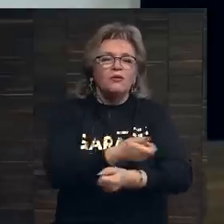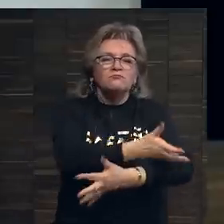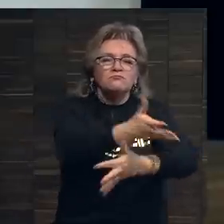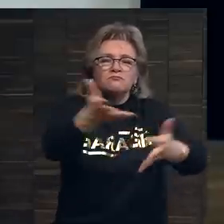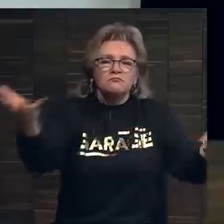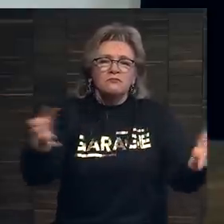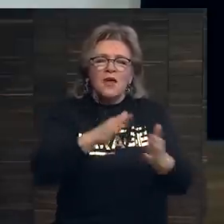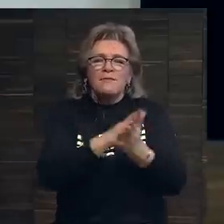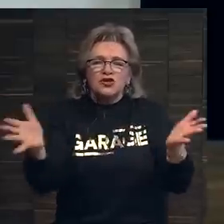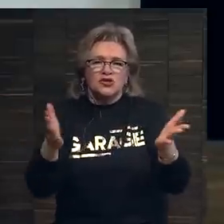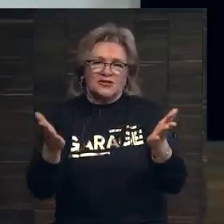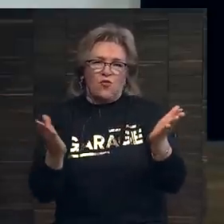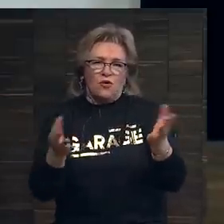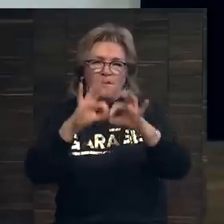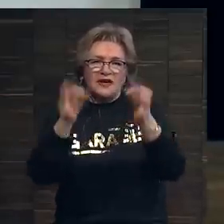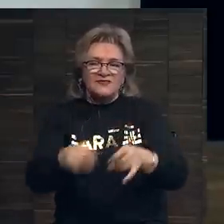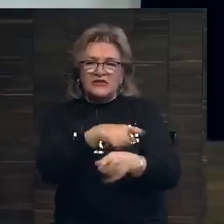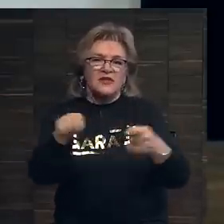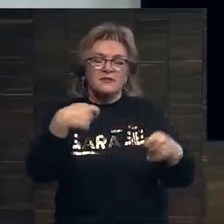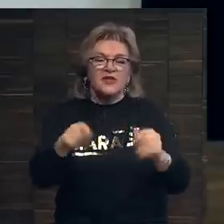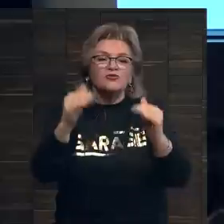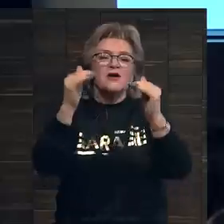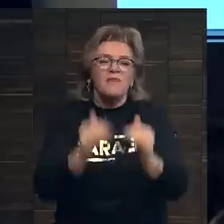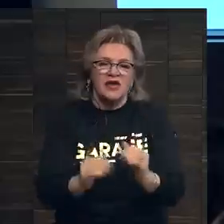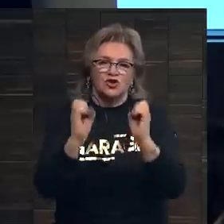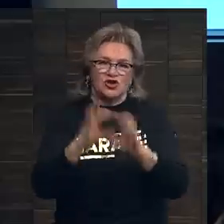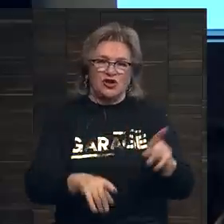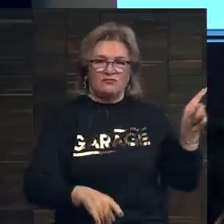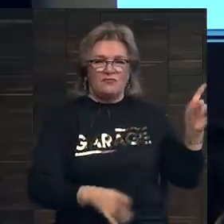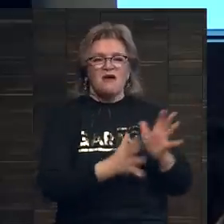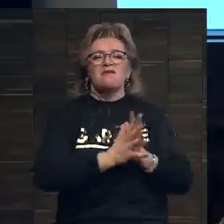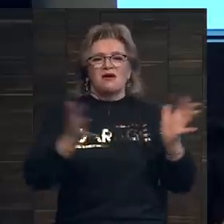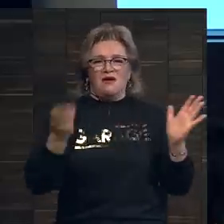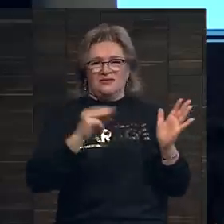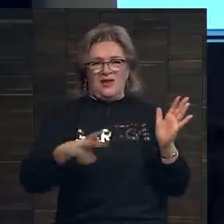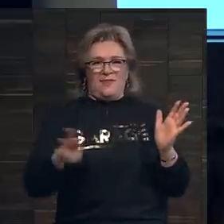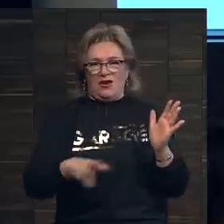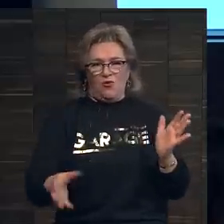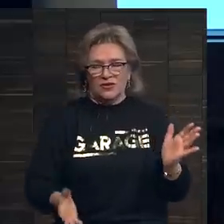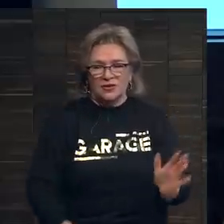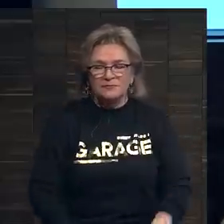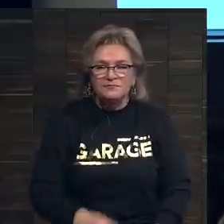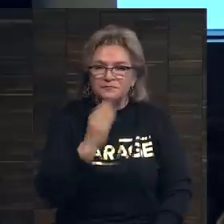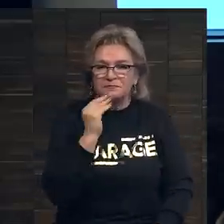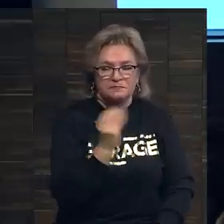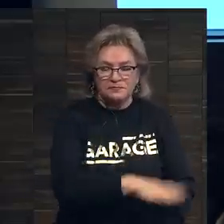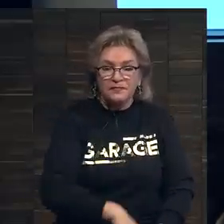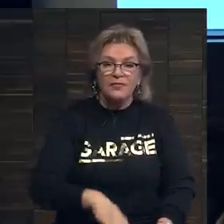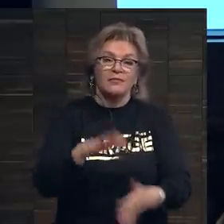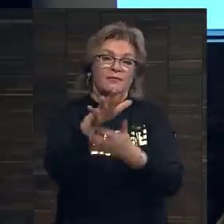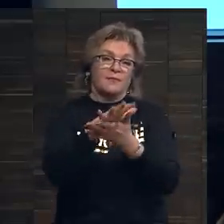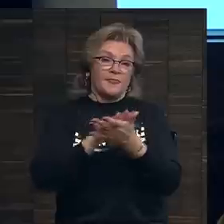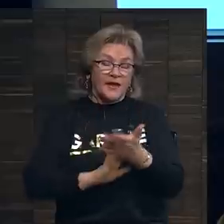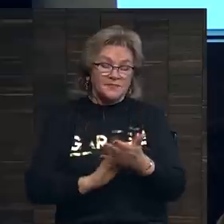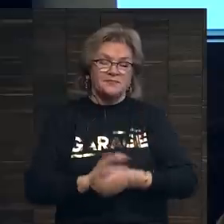большинство произведений продается по ценам значительно меньшим, чем все эти гигантские миллионы. Итак, далее.